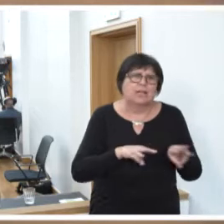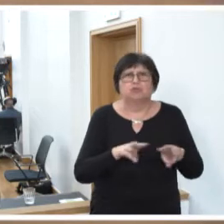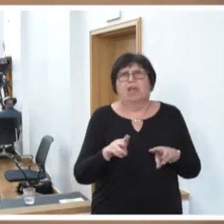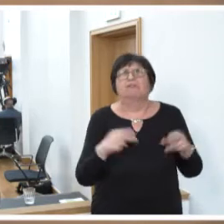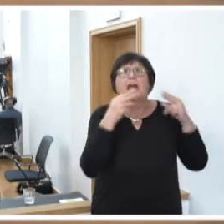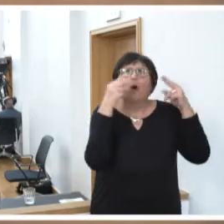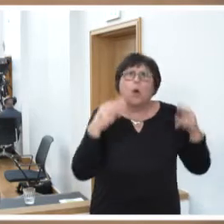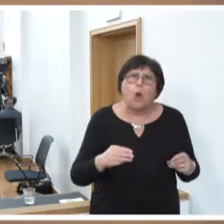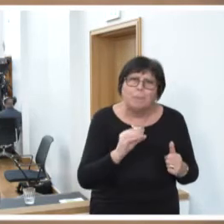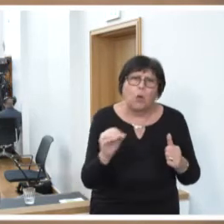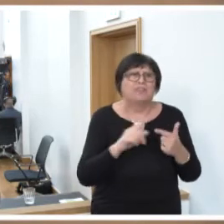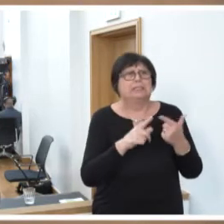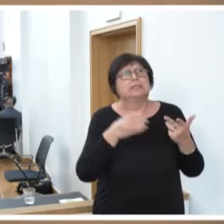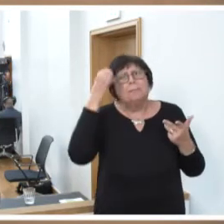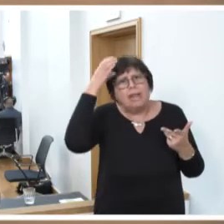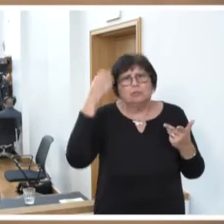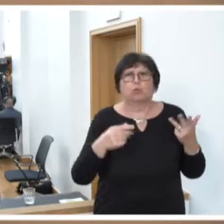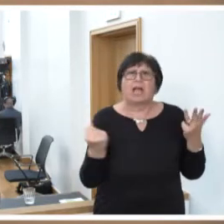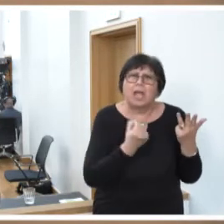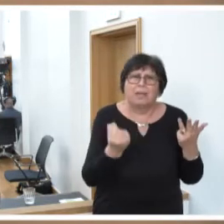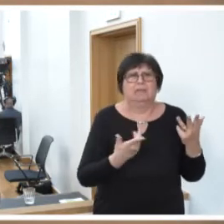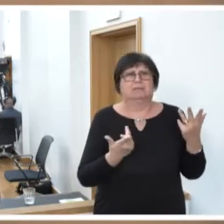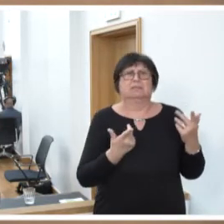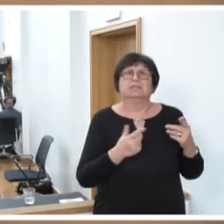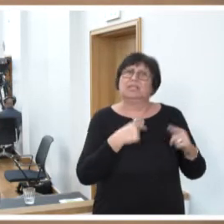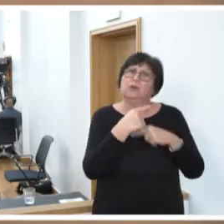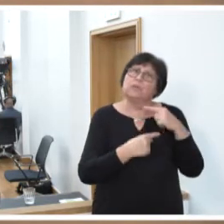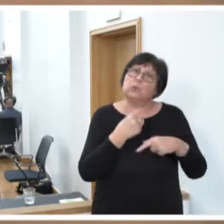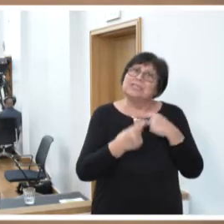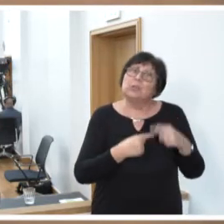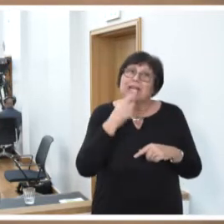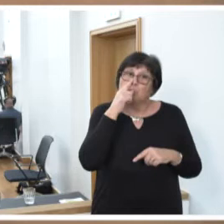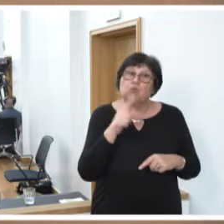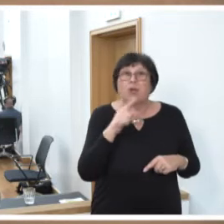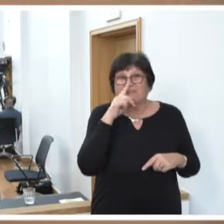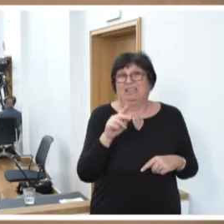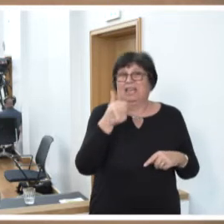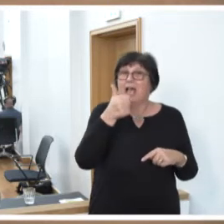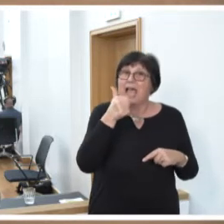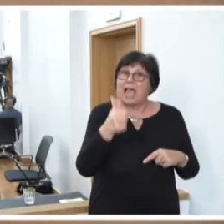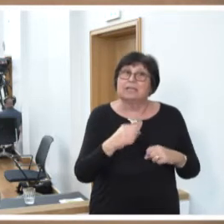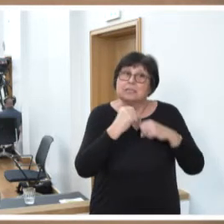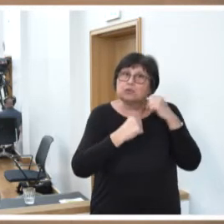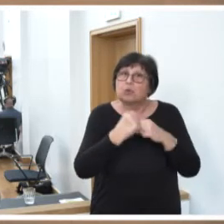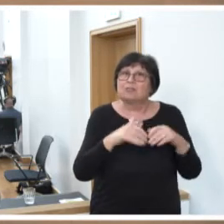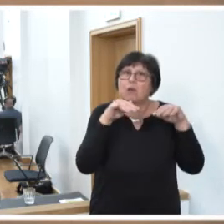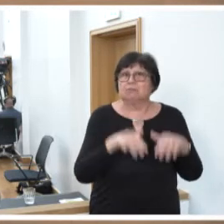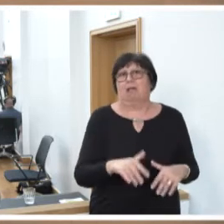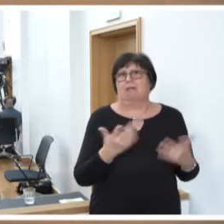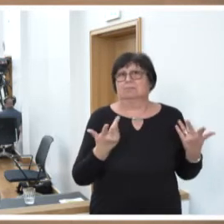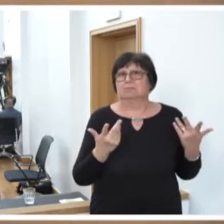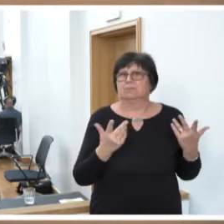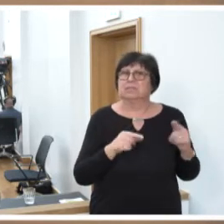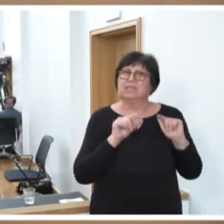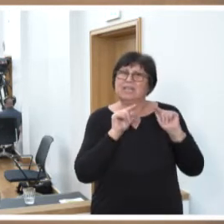Homeoffice, Arbeit, Bildung. Es funktioniert nur, wenn eine Infrastruktur da ist. Und dort haben wir,